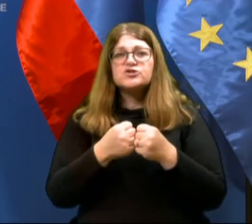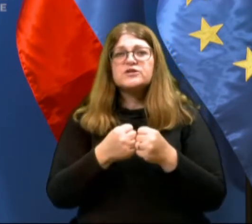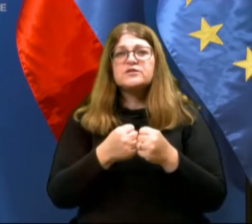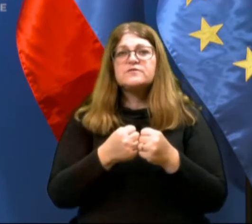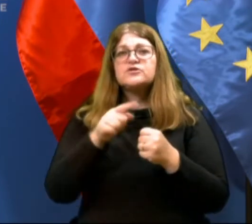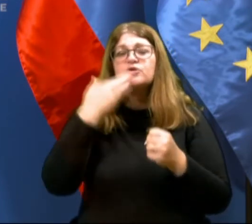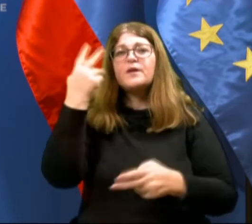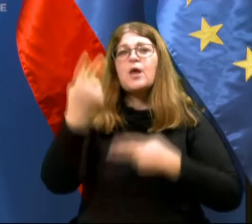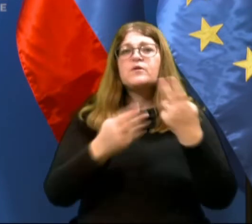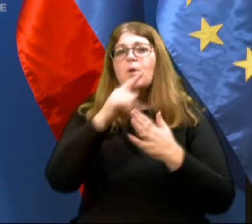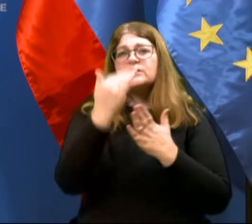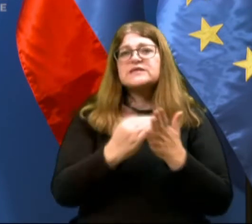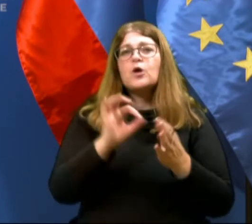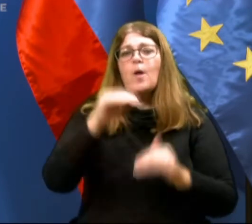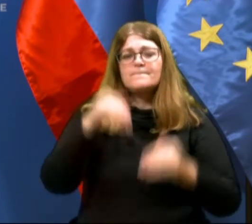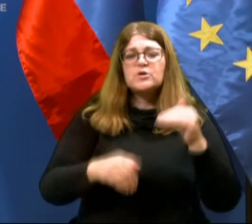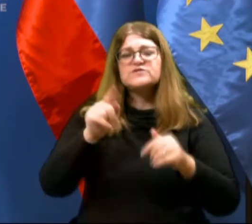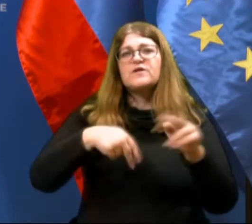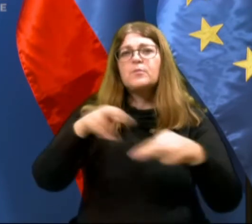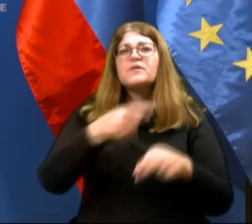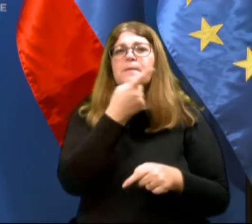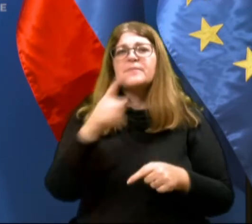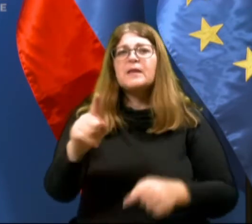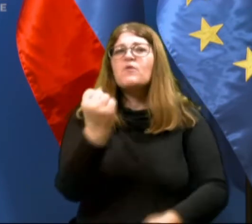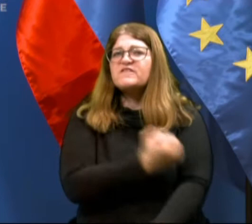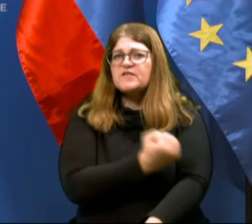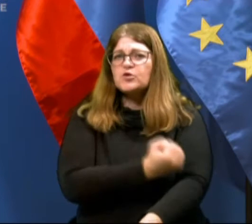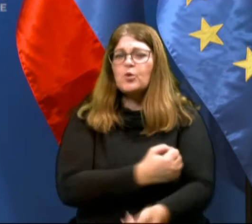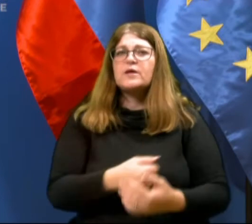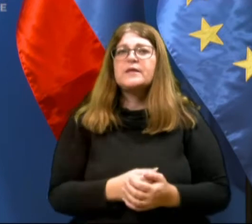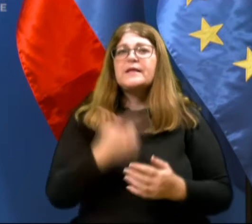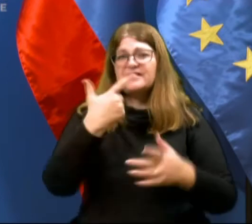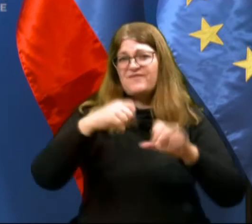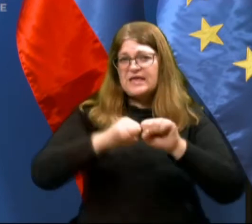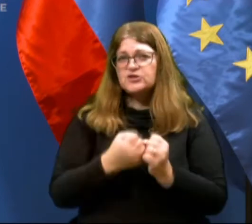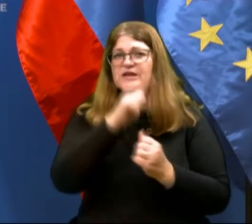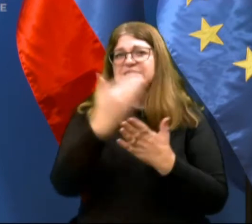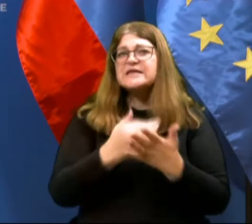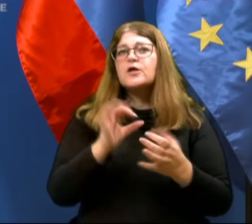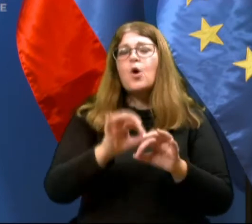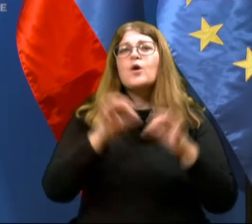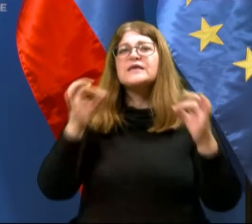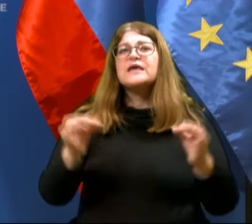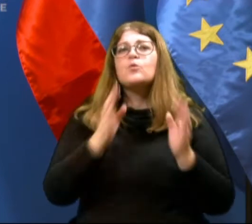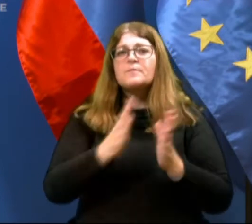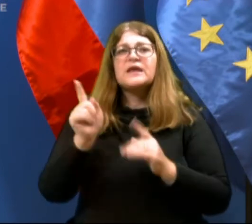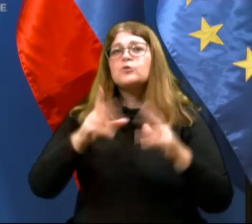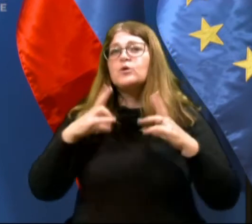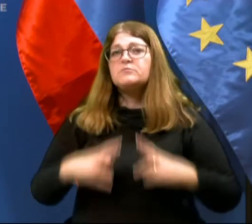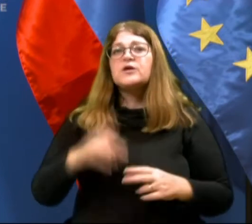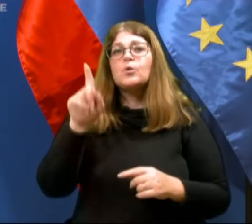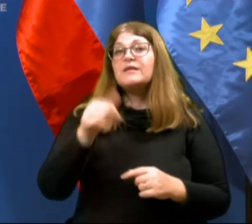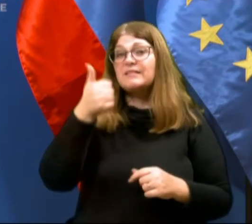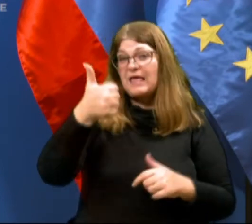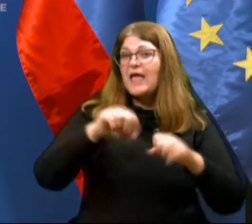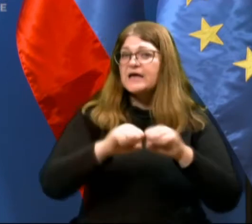obravnane po zakonu o prevzvodni in prometu s prepovedanimi drogami. Dve kršitve zakona o javnem redu in miru in